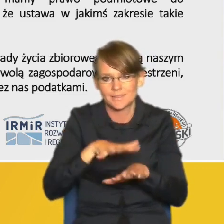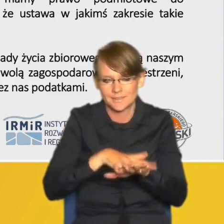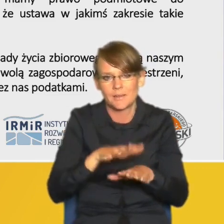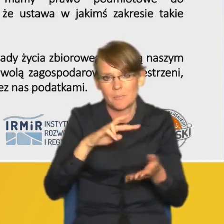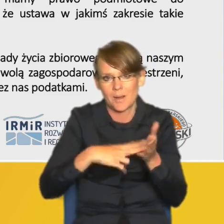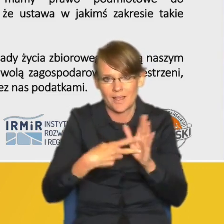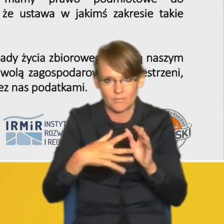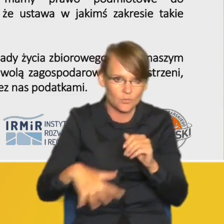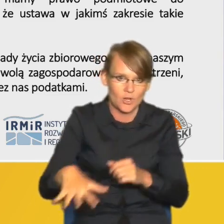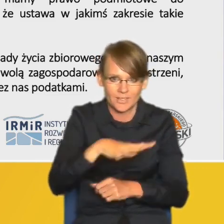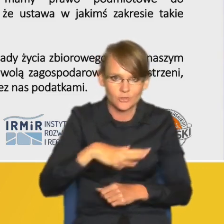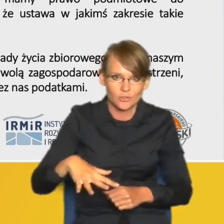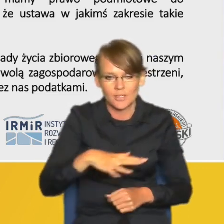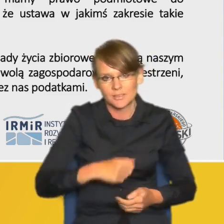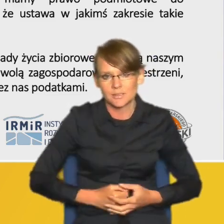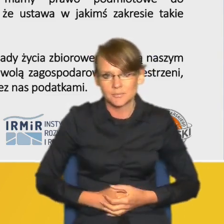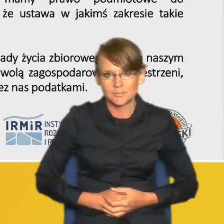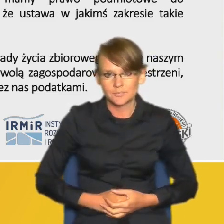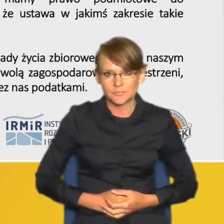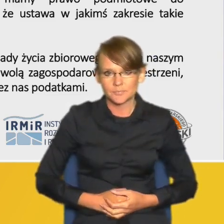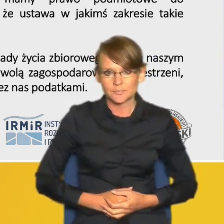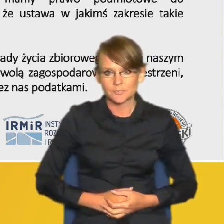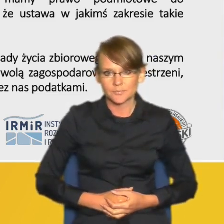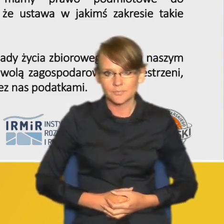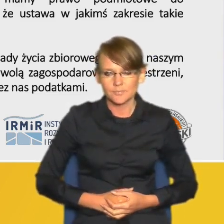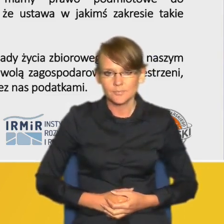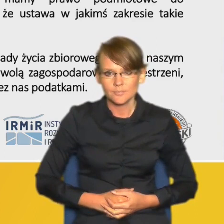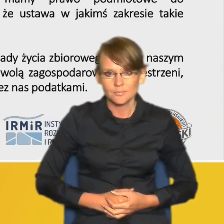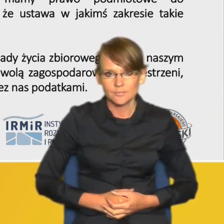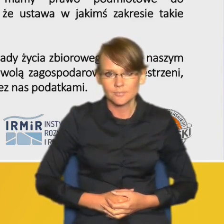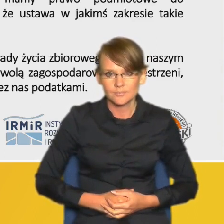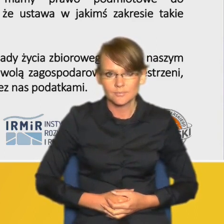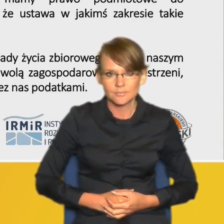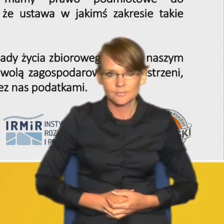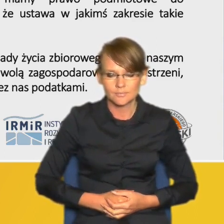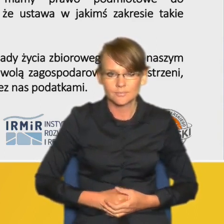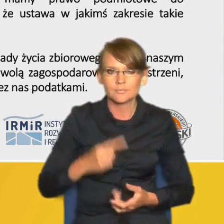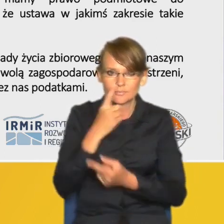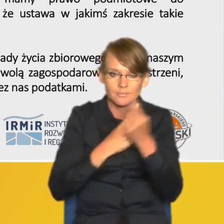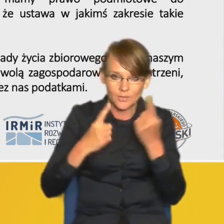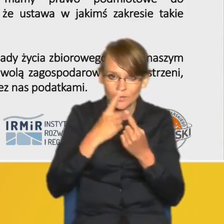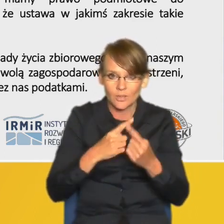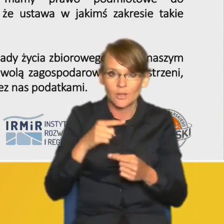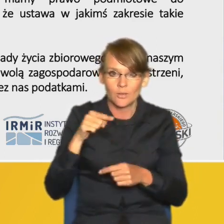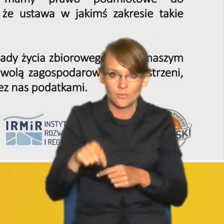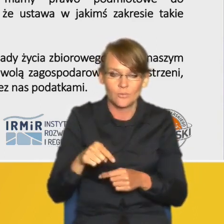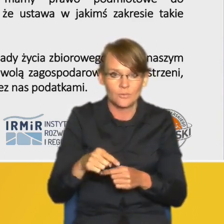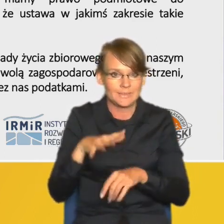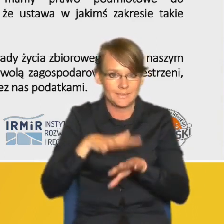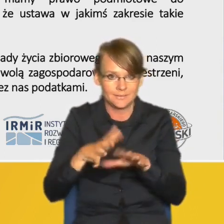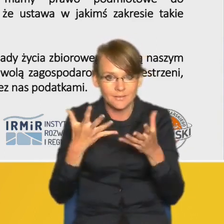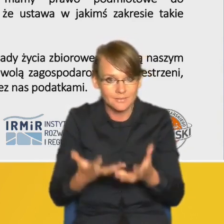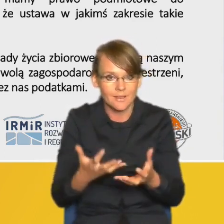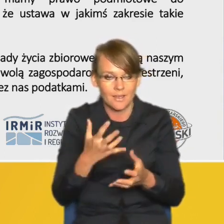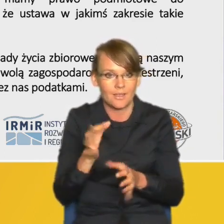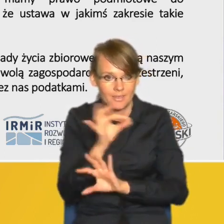przestrzennego i wydaje się że punktem wyjścia do takiej dyskusji o naprawie tego systemu